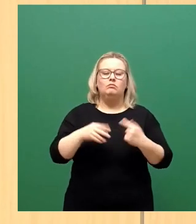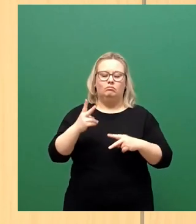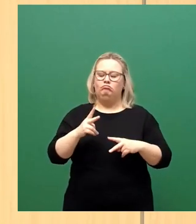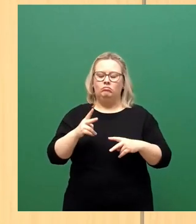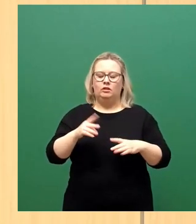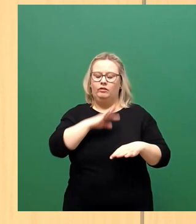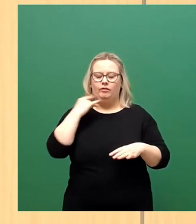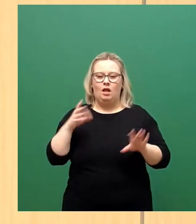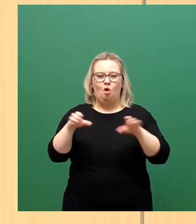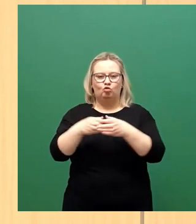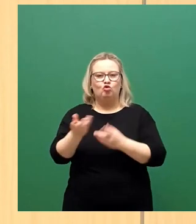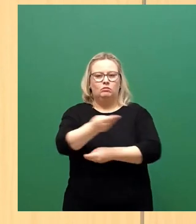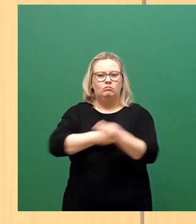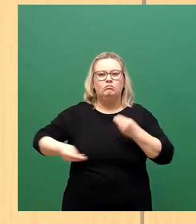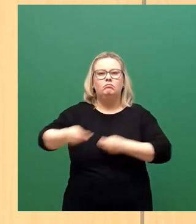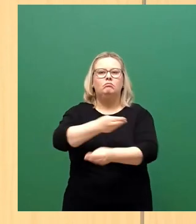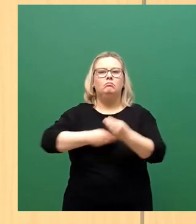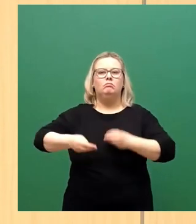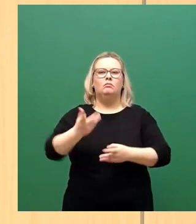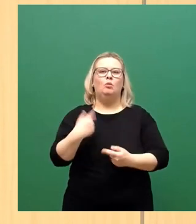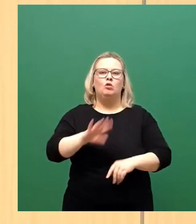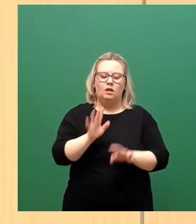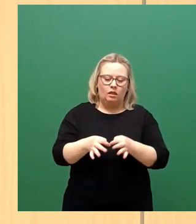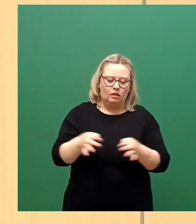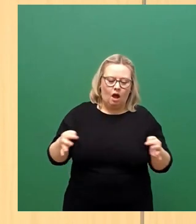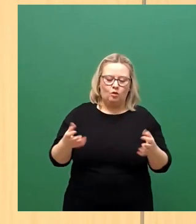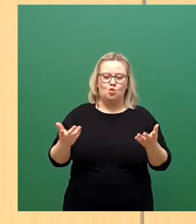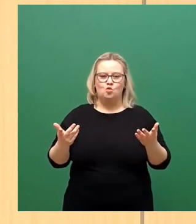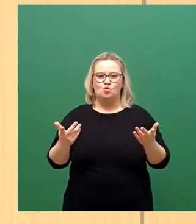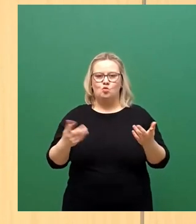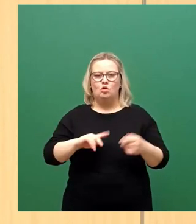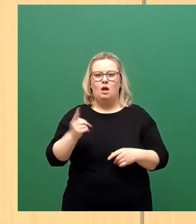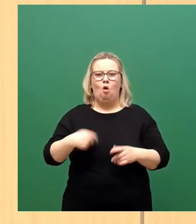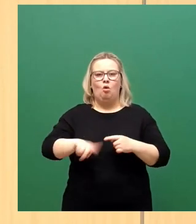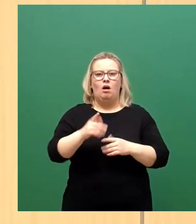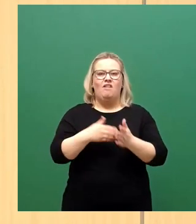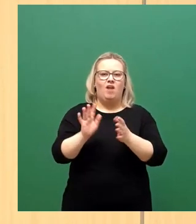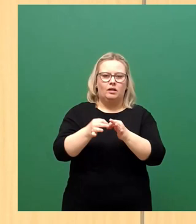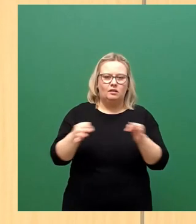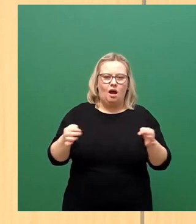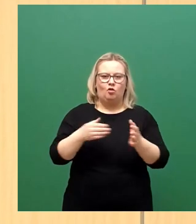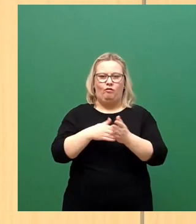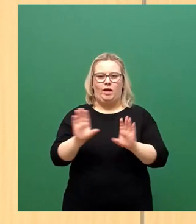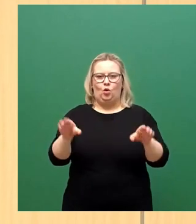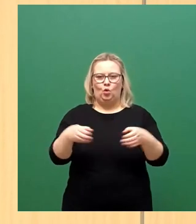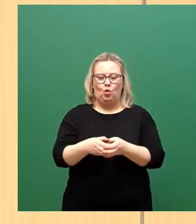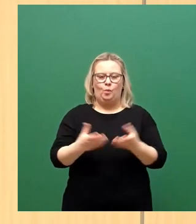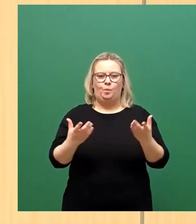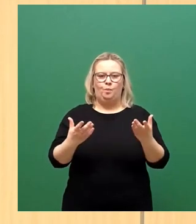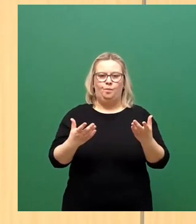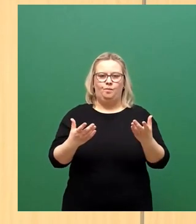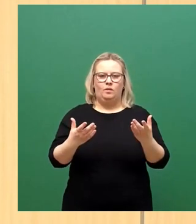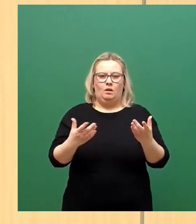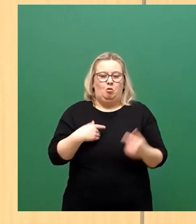besprechen. Es wird darüber getagt. Eine weitere Tagung, weitere Gruppen hat sich dadurch für mich den Nutzen nicht